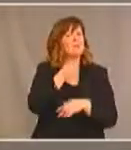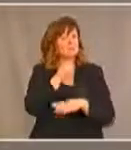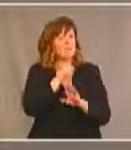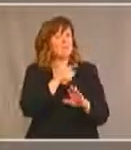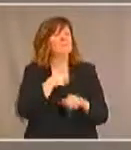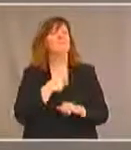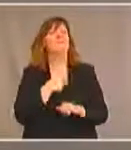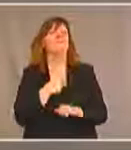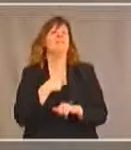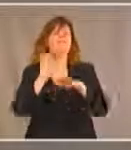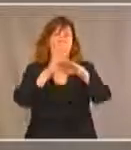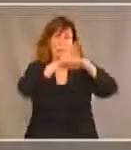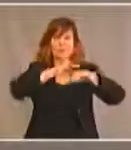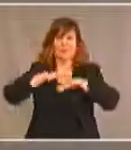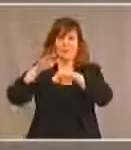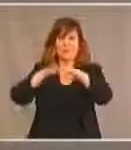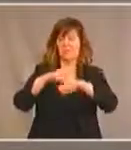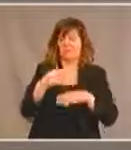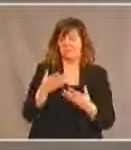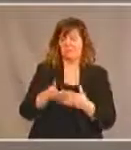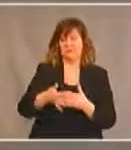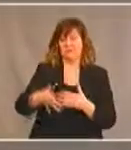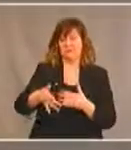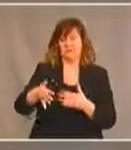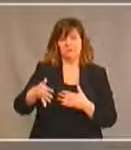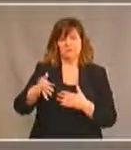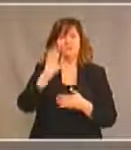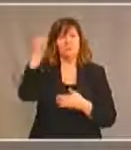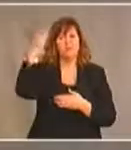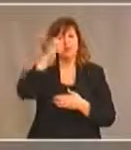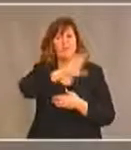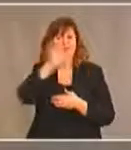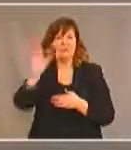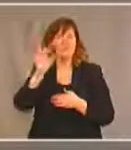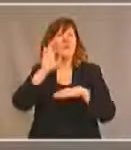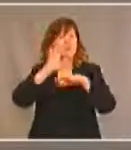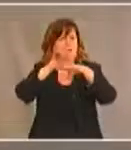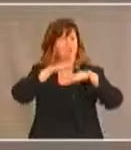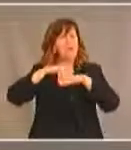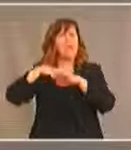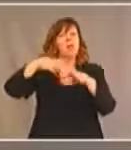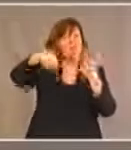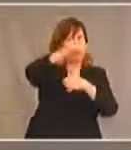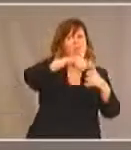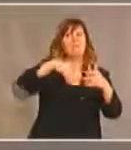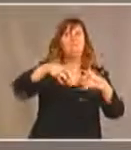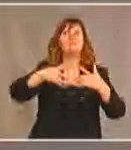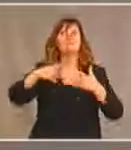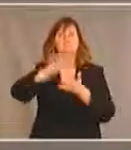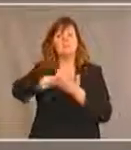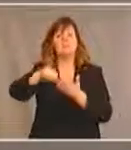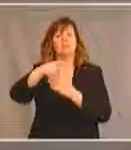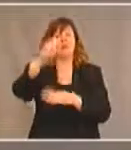Les consultations prendront fin au niveau du gouvernement du Canada à la fin de ce mois-ci, donc la semaine